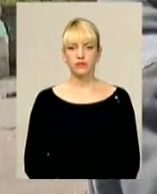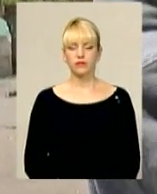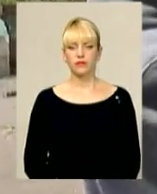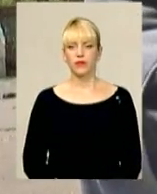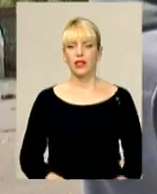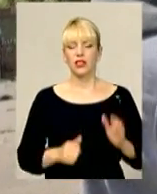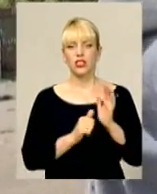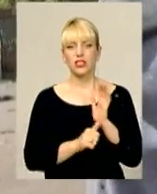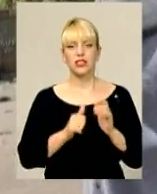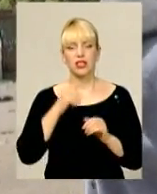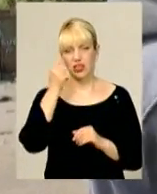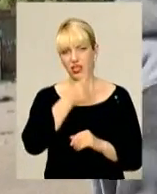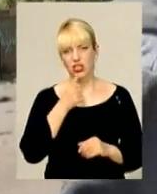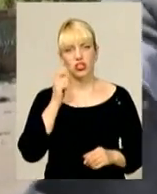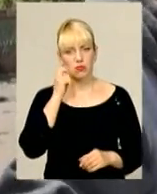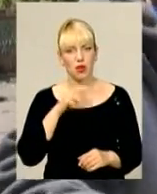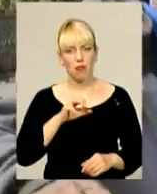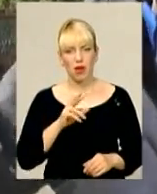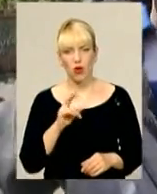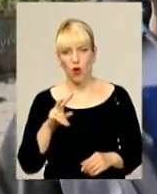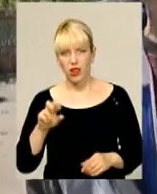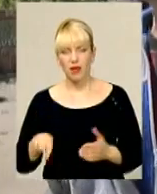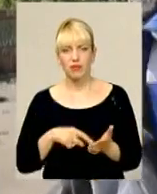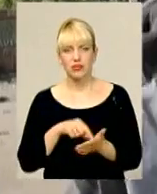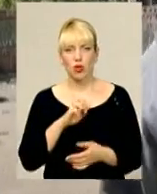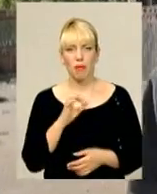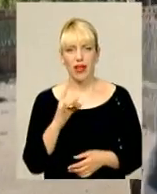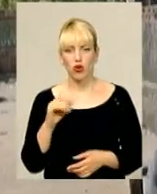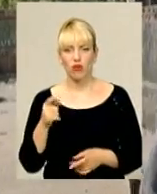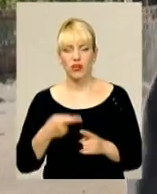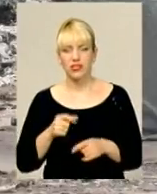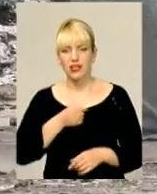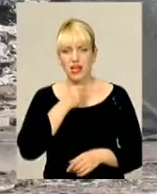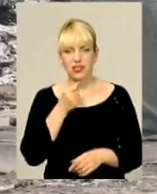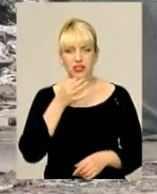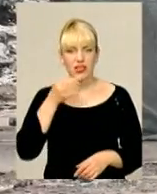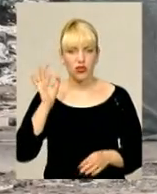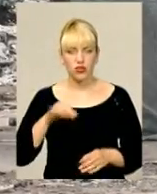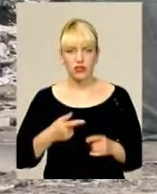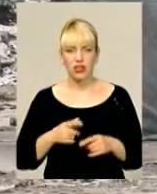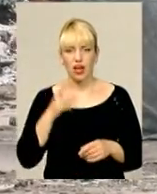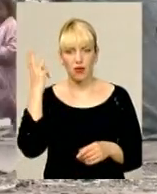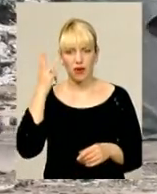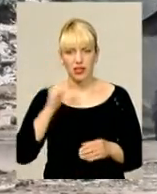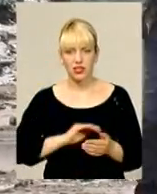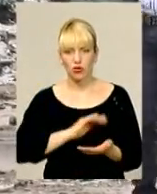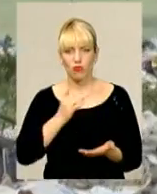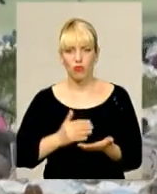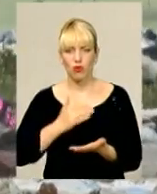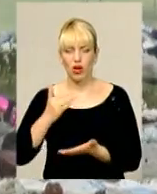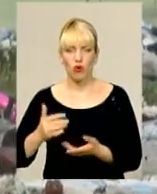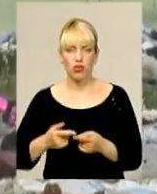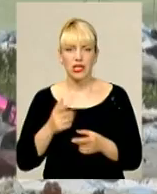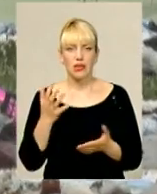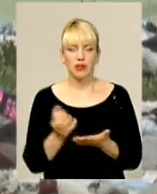60-річний Микола Зберегова у містечку найстарший та найдосвідченіший. На Хмельницькому полігоні підробляє вже шість років